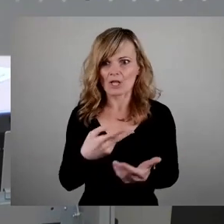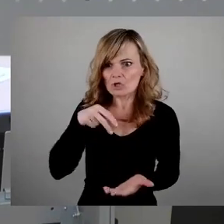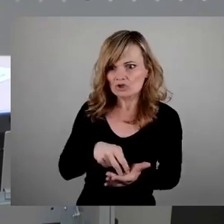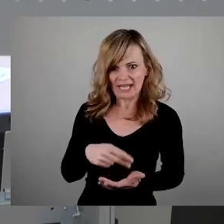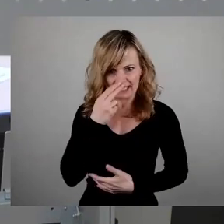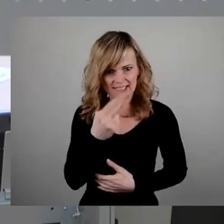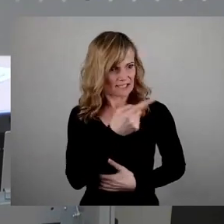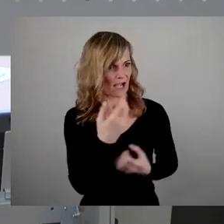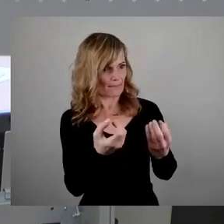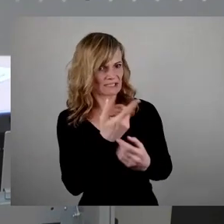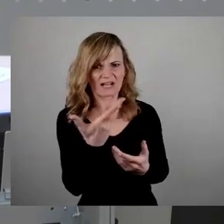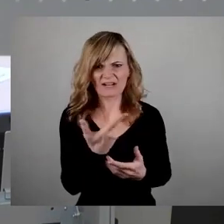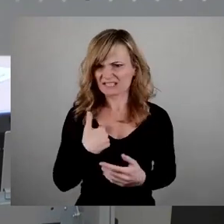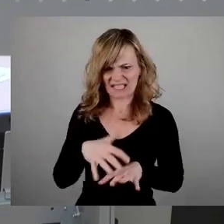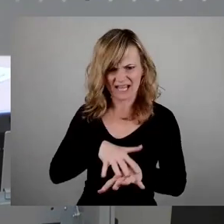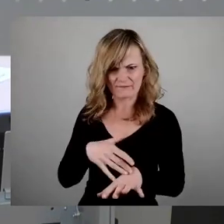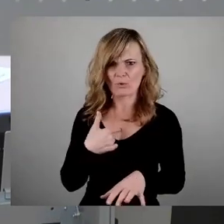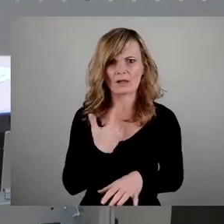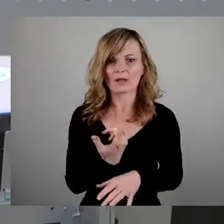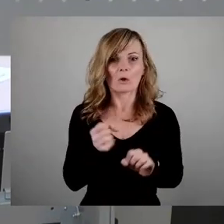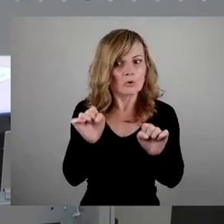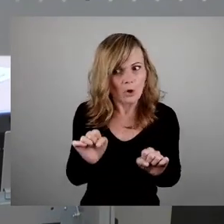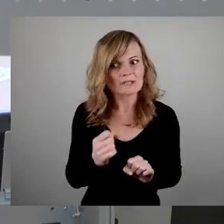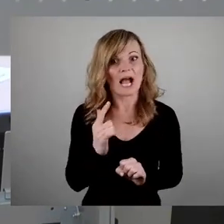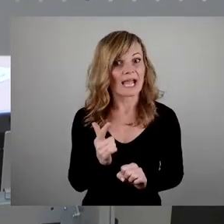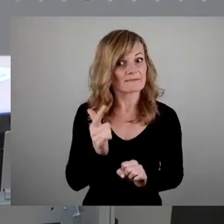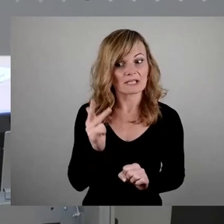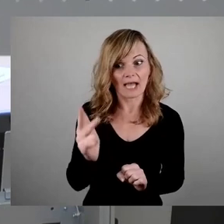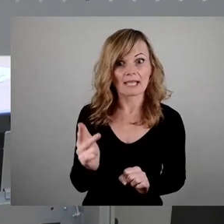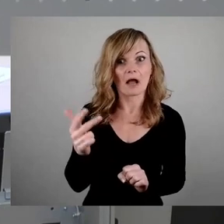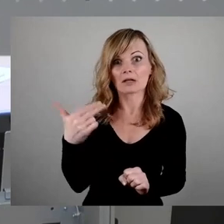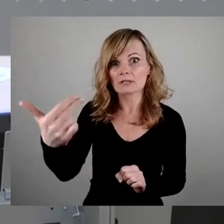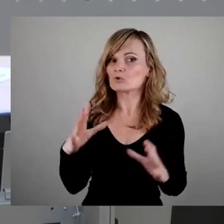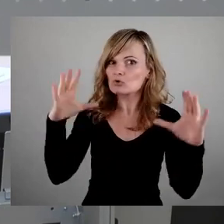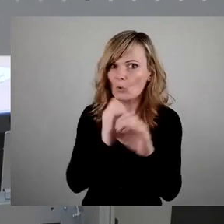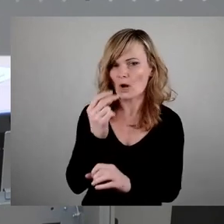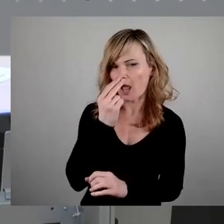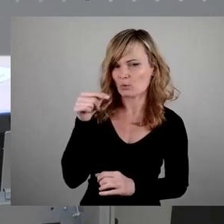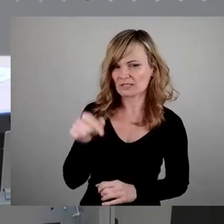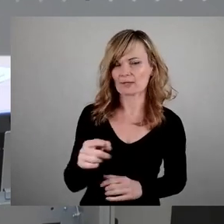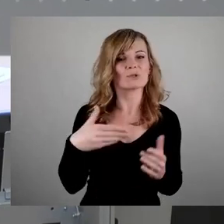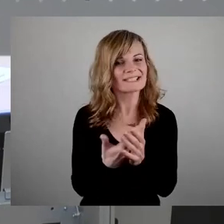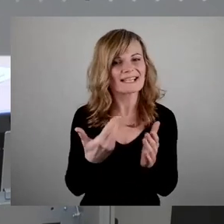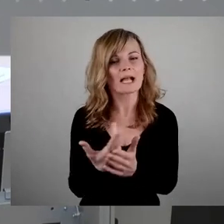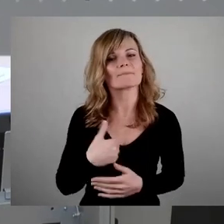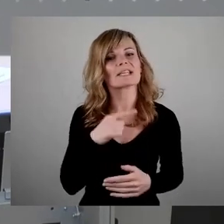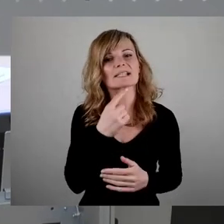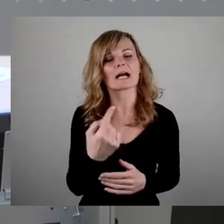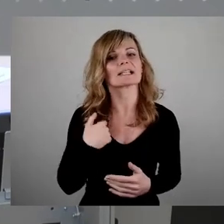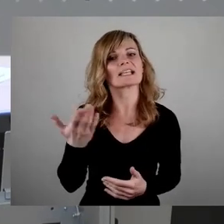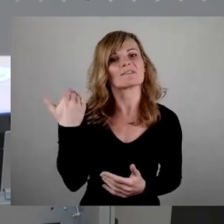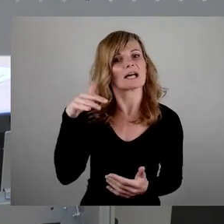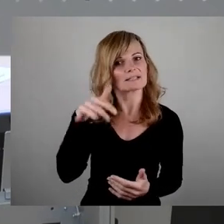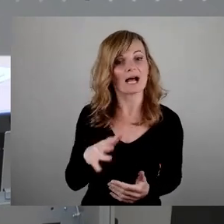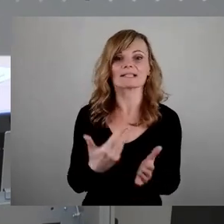was da passiert, man hat das Gefühl wirklich, es könnte in ein, zwei, drei Jahren hier ganz dunkel aussehen. Und deswegen, wie gesagt, war ich da, deswegen sollten